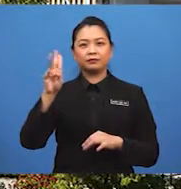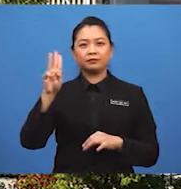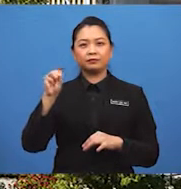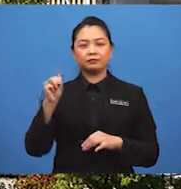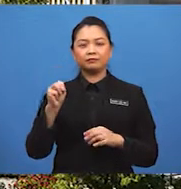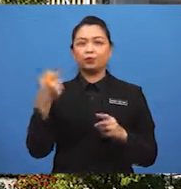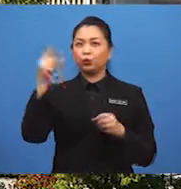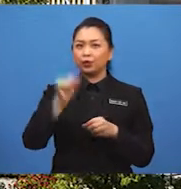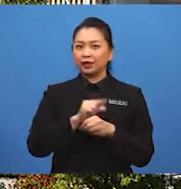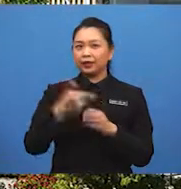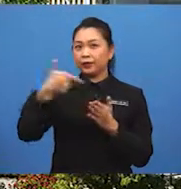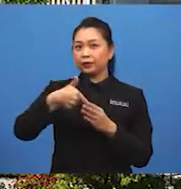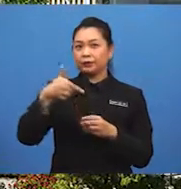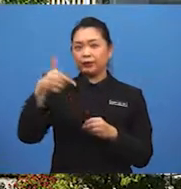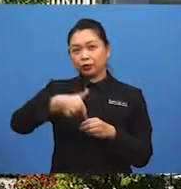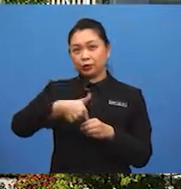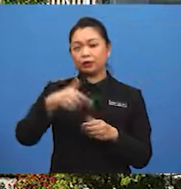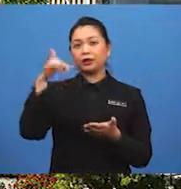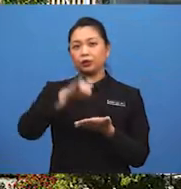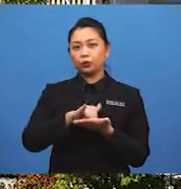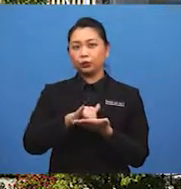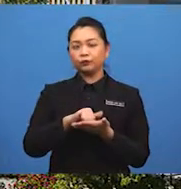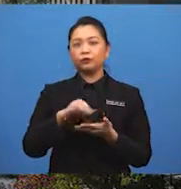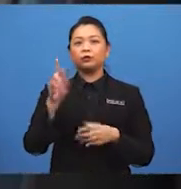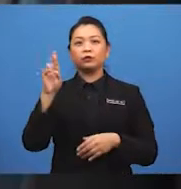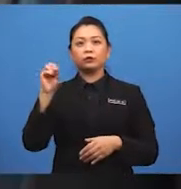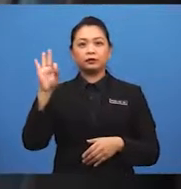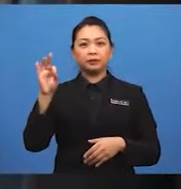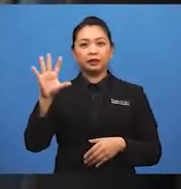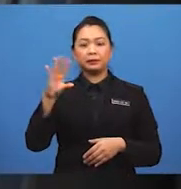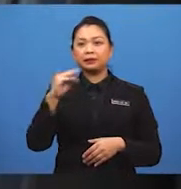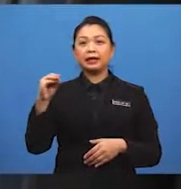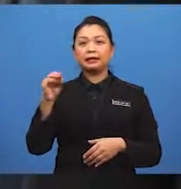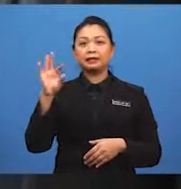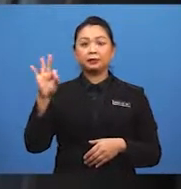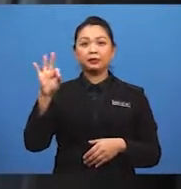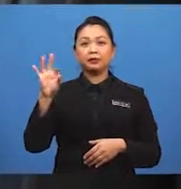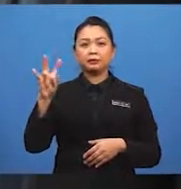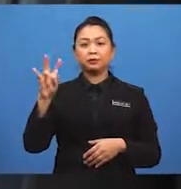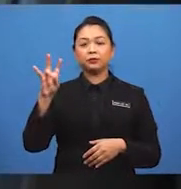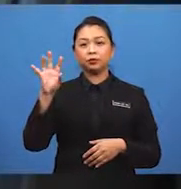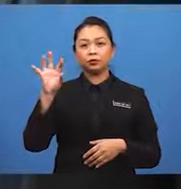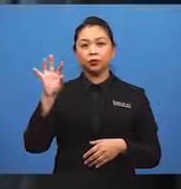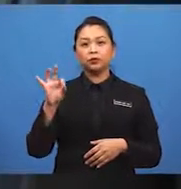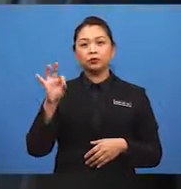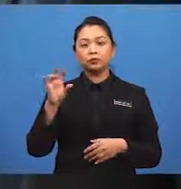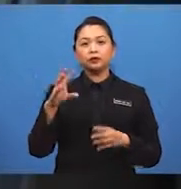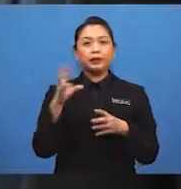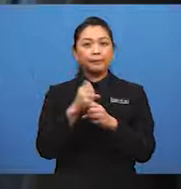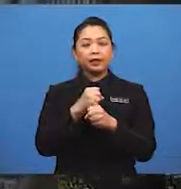Penggunaan petrol tanpa plumbum seperti Ron 95 dan Ron 97 dapat